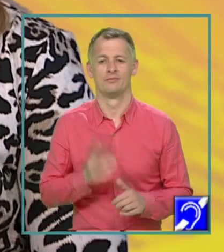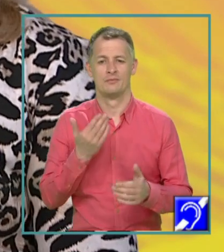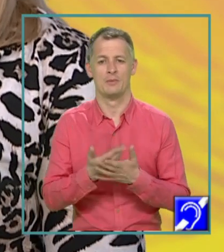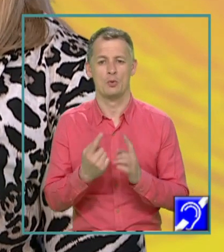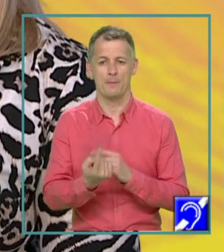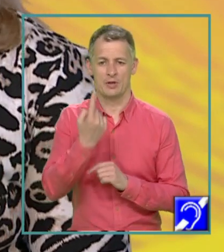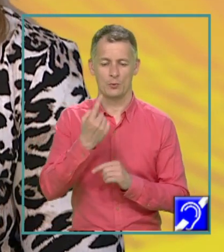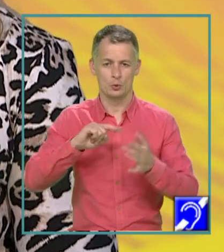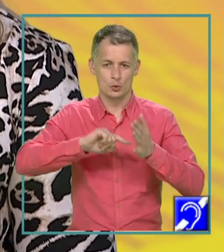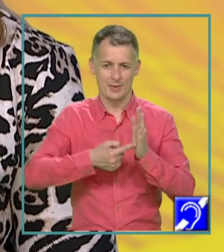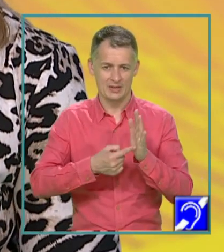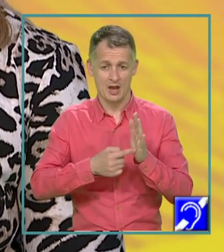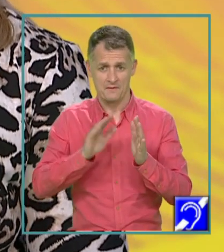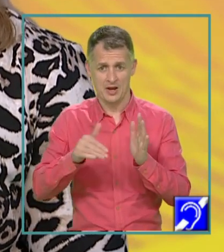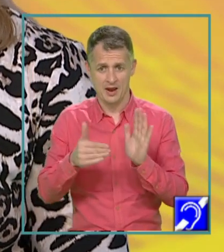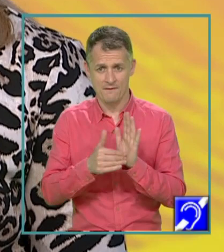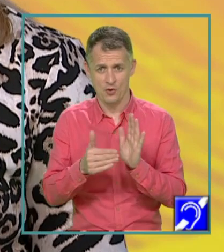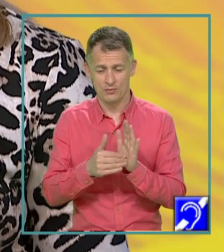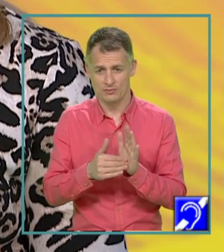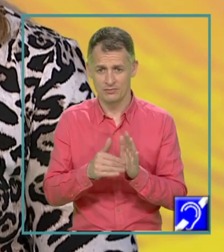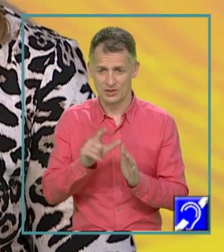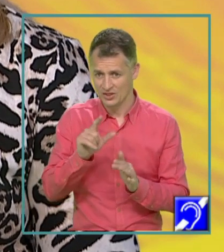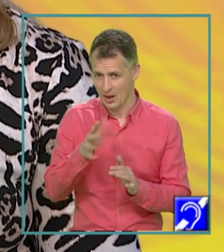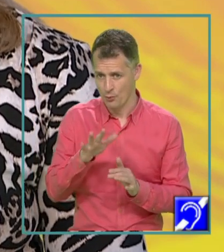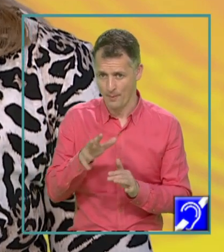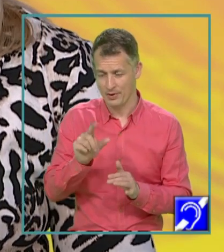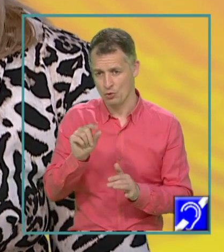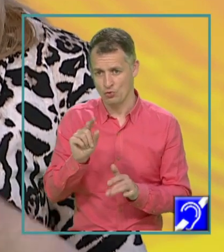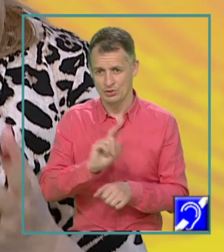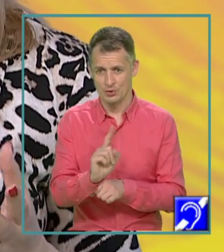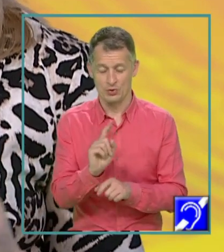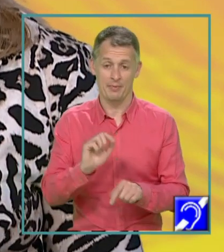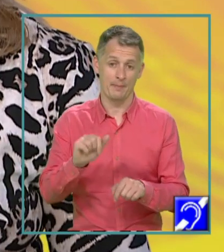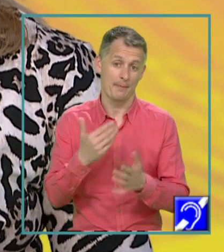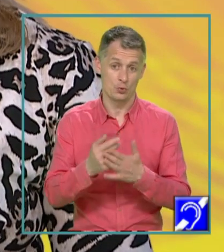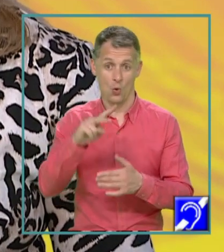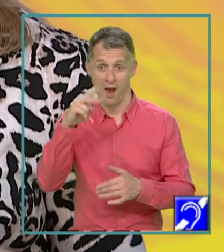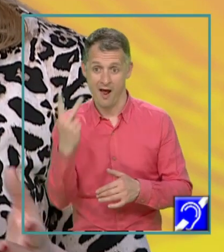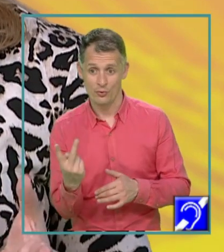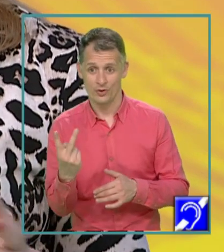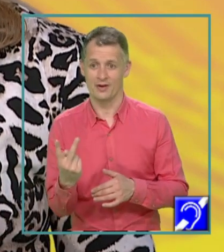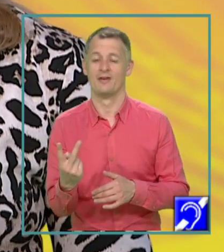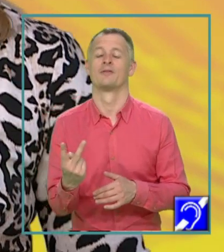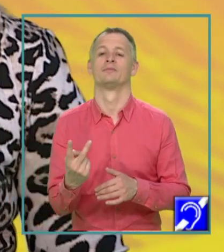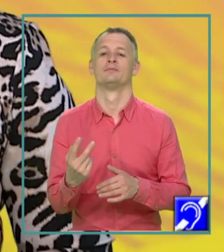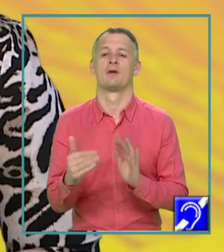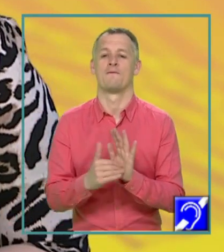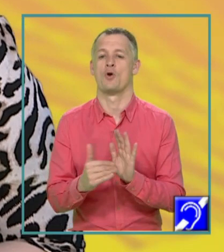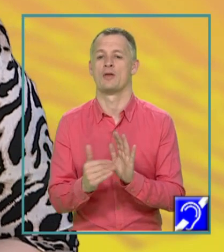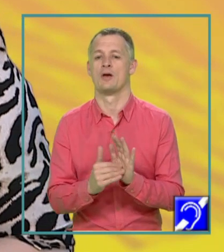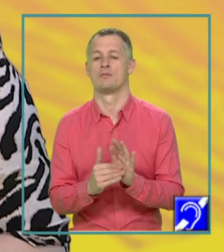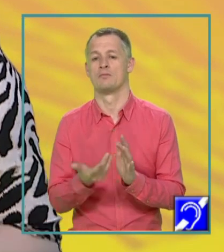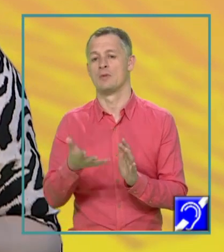primul subiect ați avea nevoie cam de 20 de minute pentru al doilea subiect ați avea